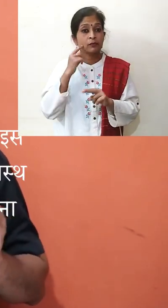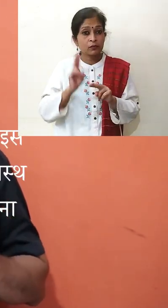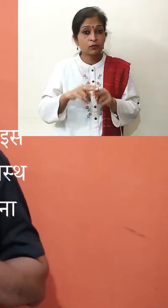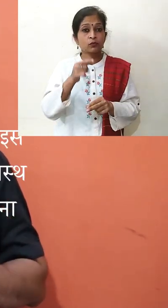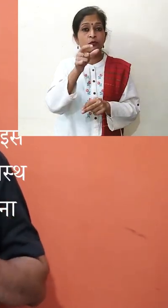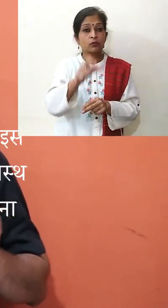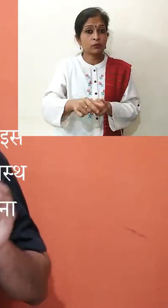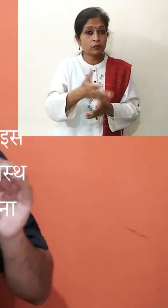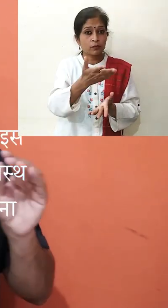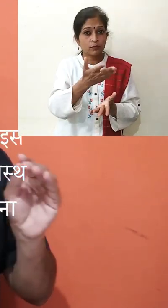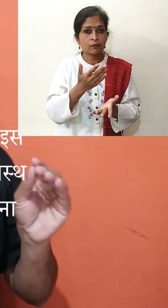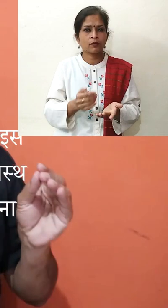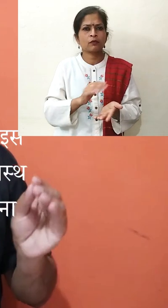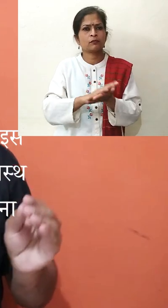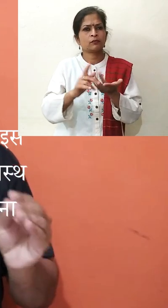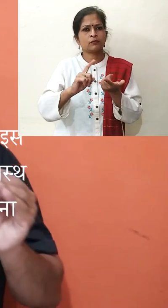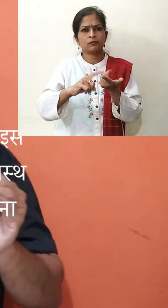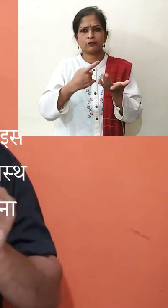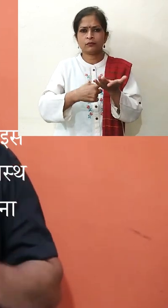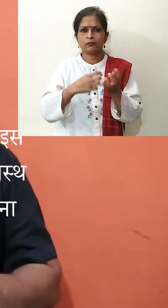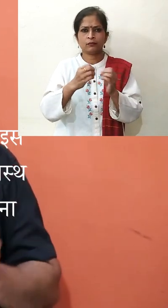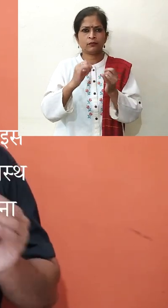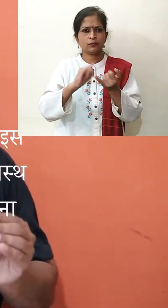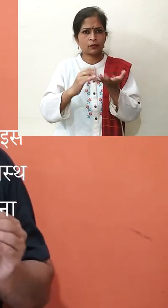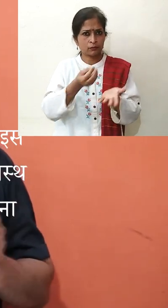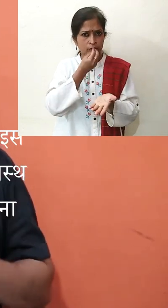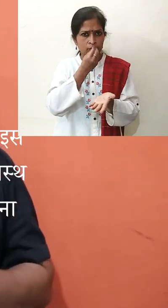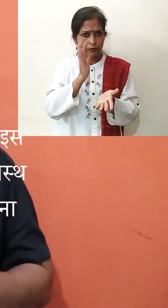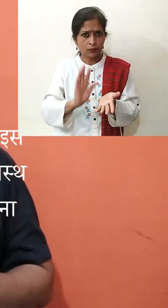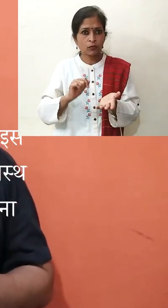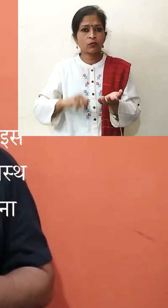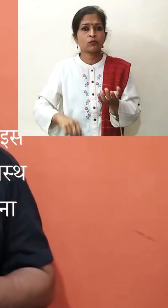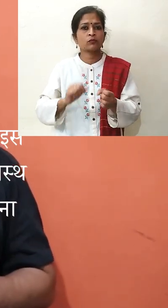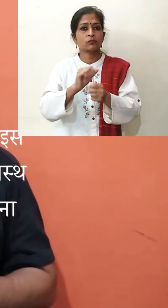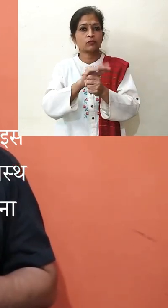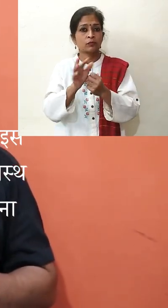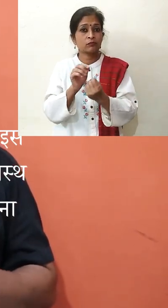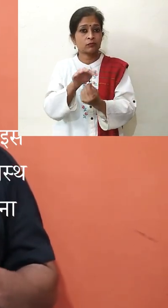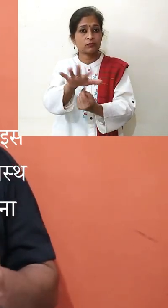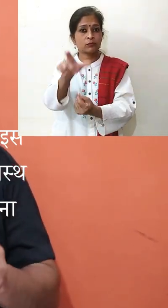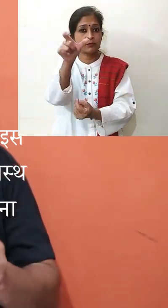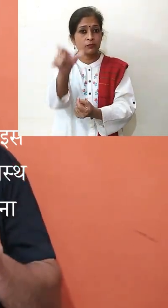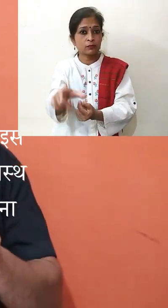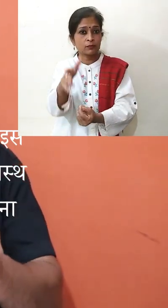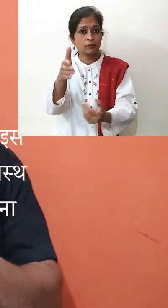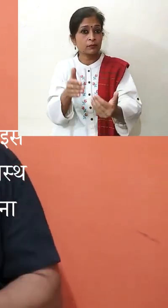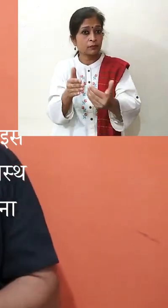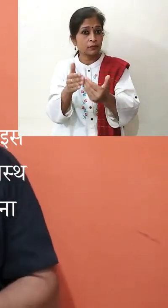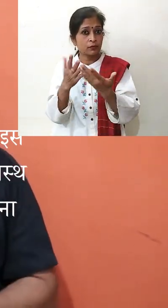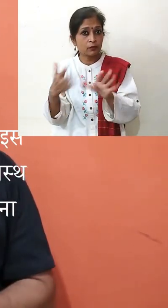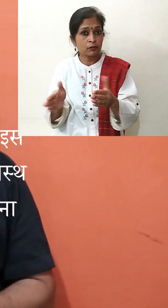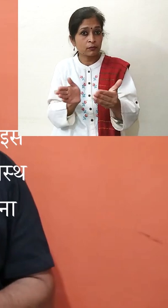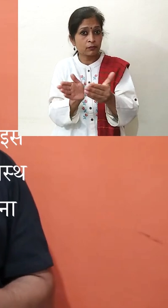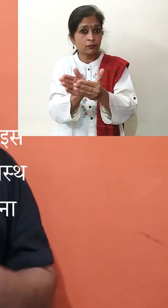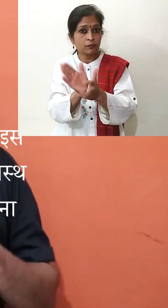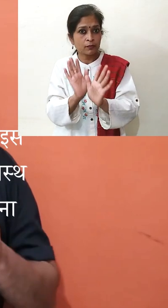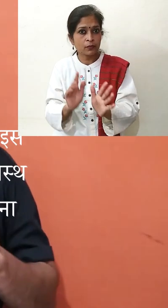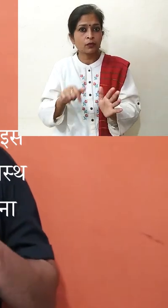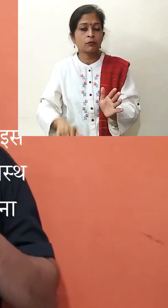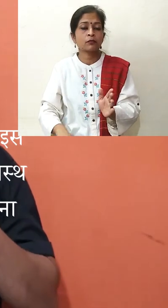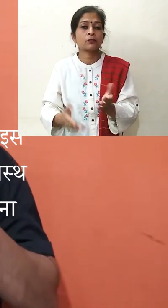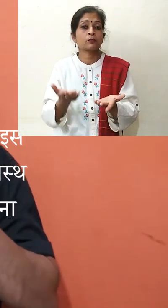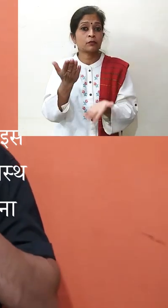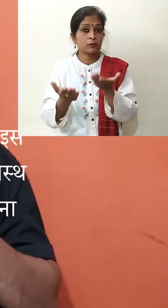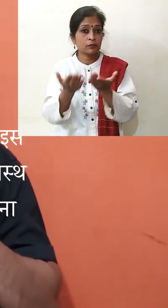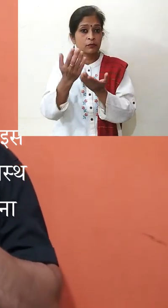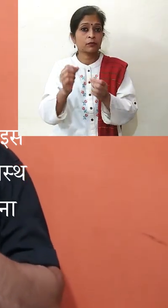यदि कोई व्यक्ति जो इन चीजों का सेवन कर भी रहा है और वो करोना वायरस से संक्रमित व्यक्ति के संपर्क में आ जाता है, तो